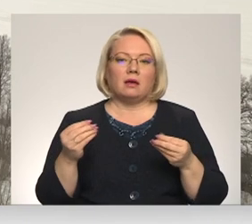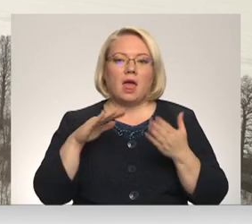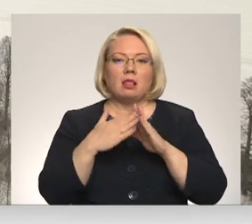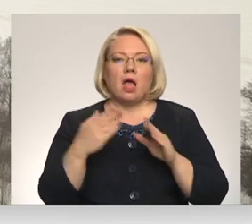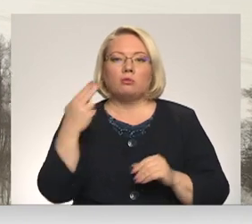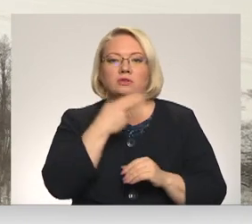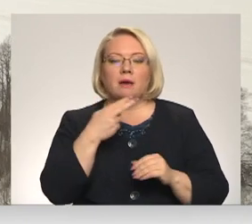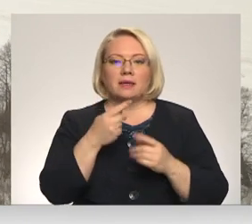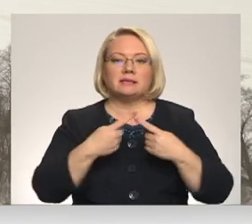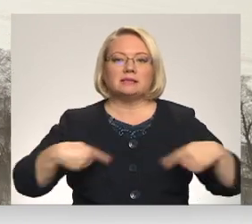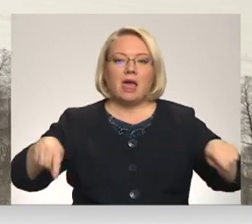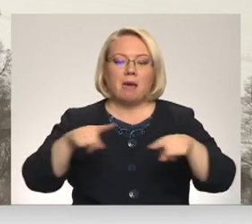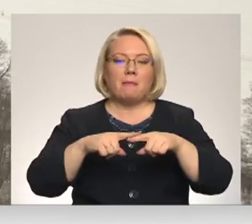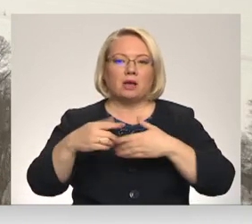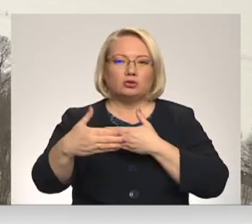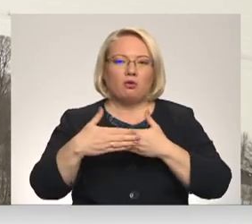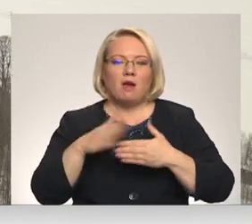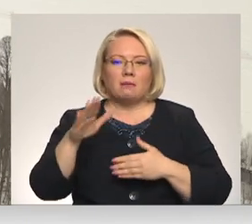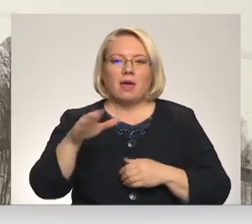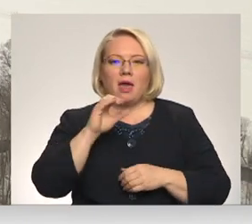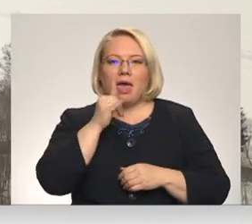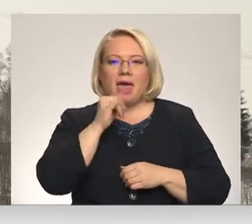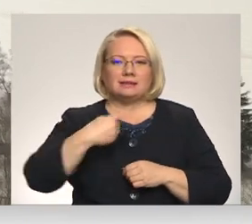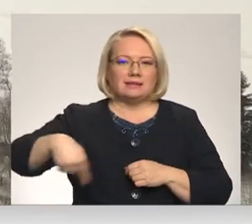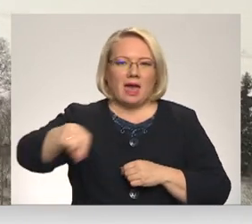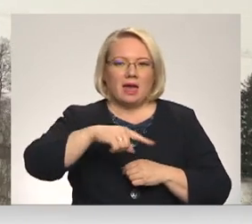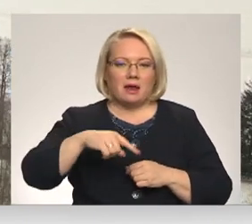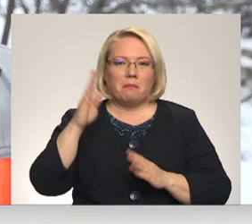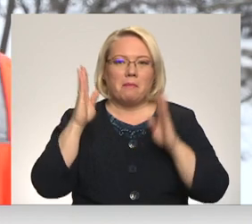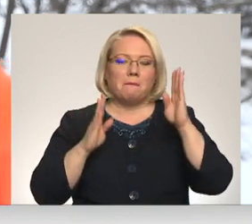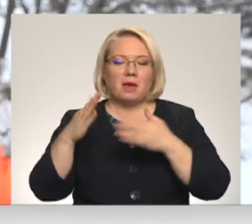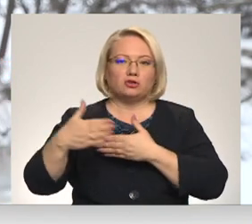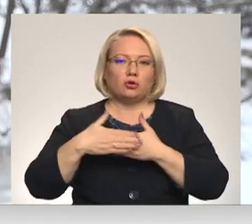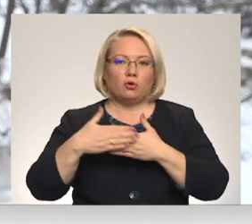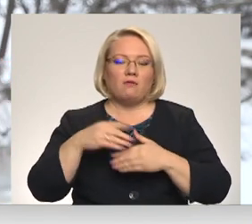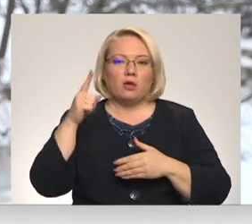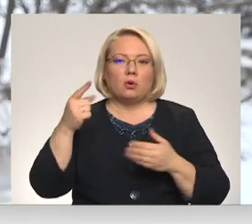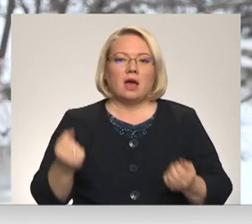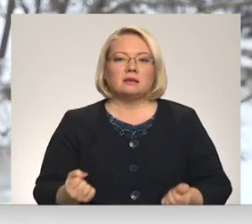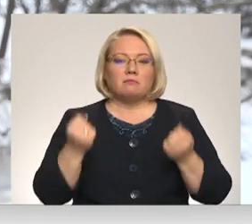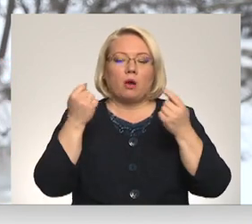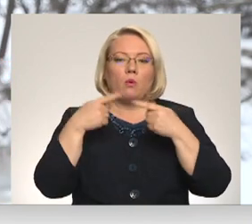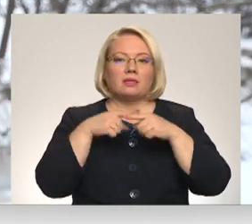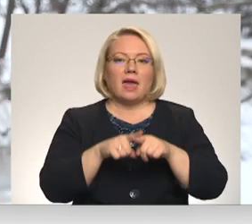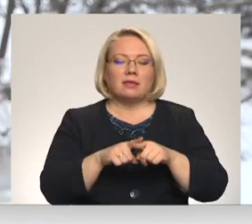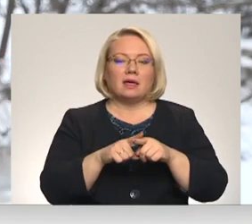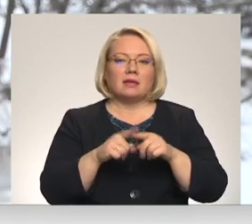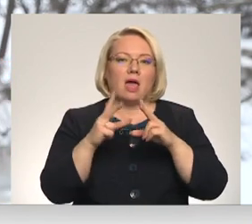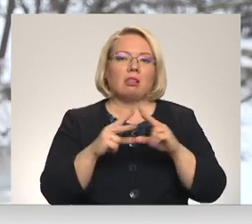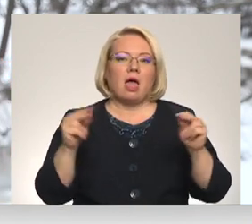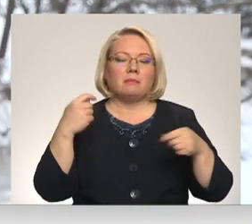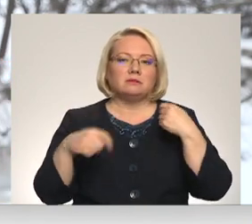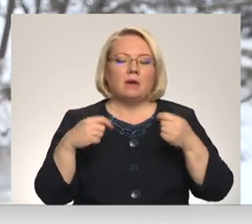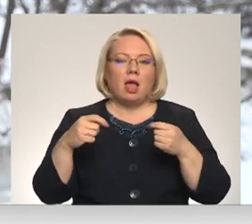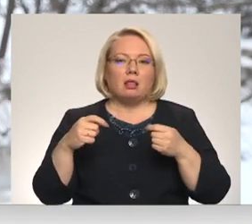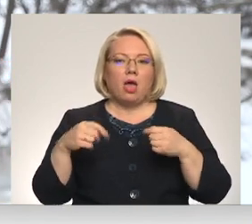lauksaimniecības zeme, kas ir tuvāk pie ezeri, pie mēža. Turā smago tehniku, laimespēle –